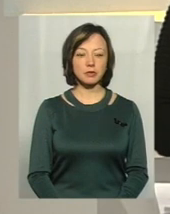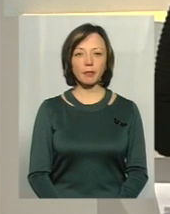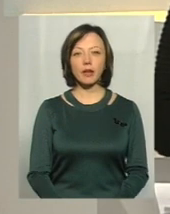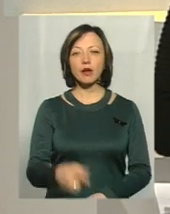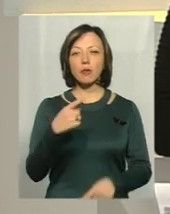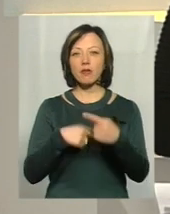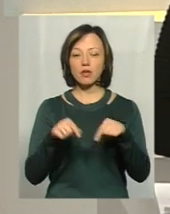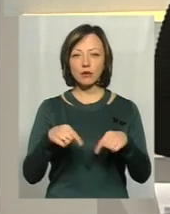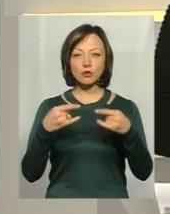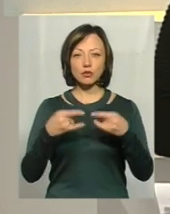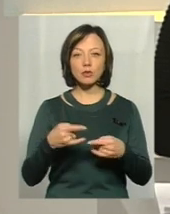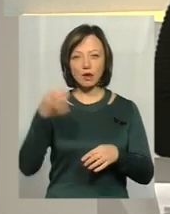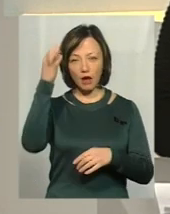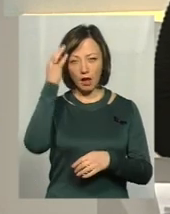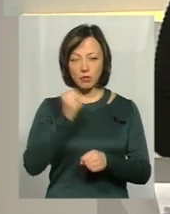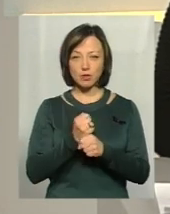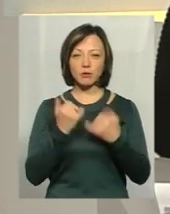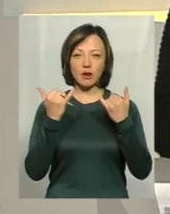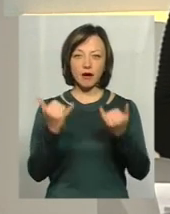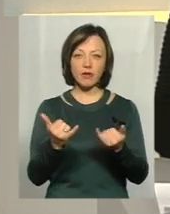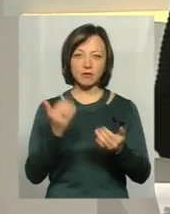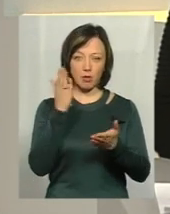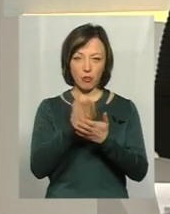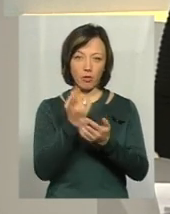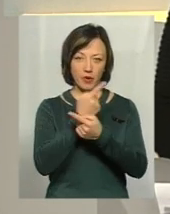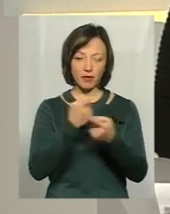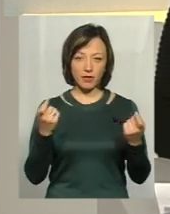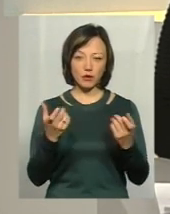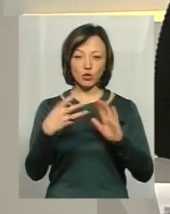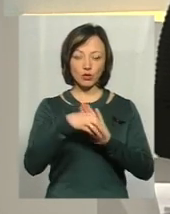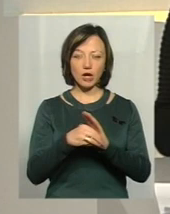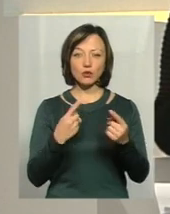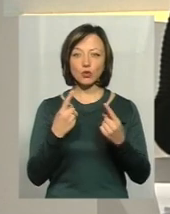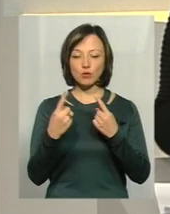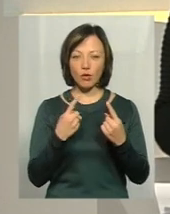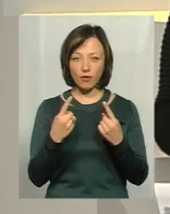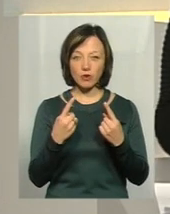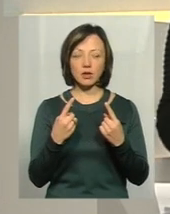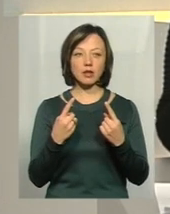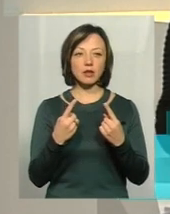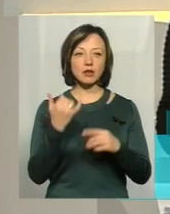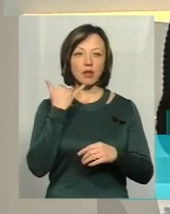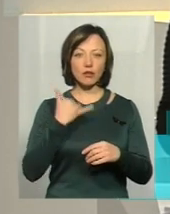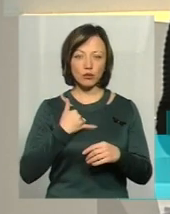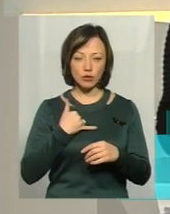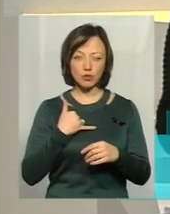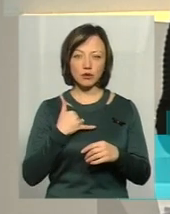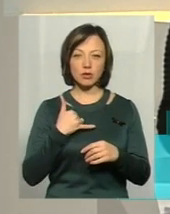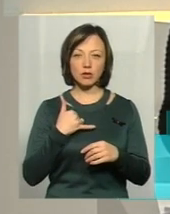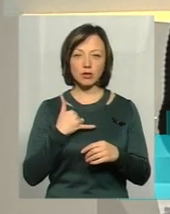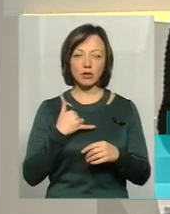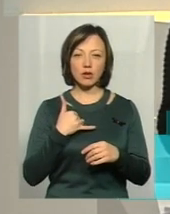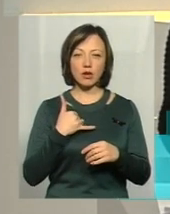Повертаємося у студію. Нагадую, для всіх, що працюємо для вас наживо, тому долучайтеся до розмови, телефонуйте у